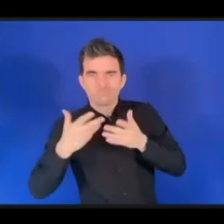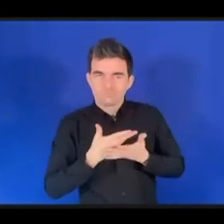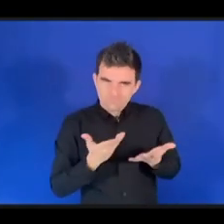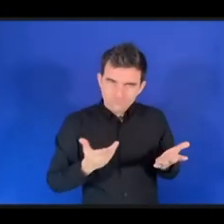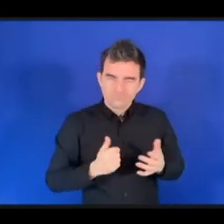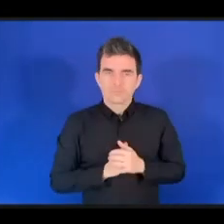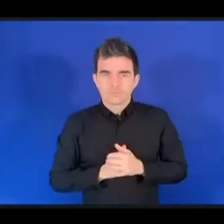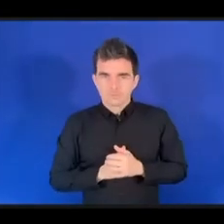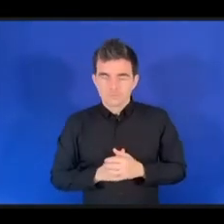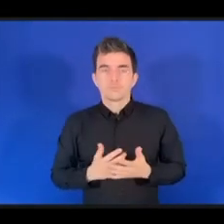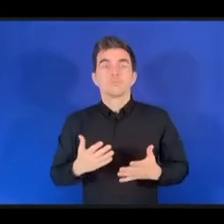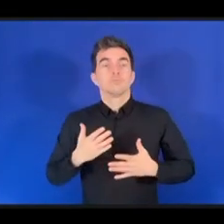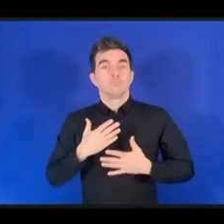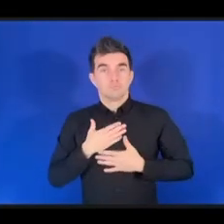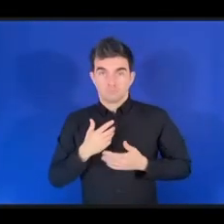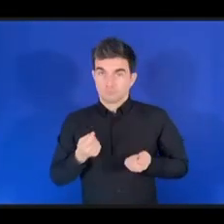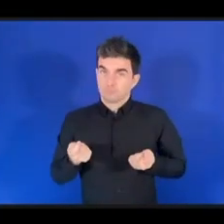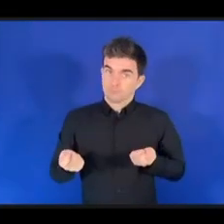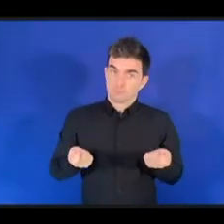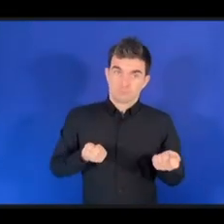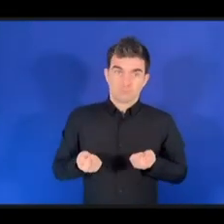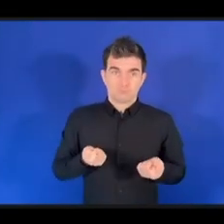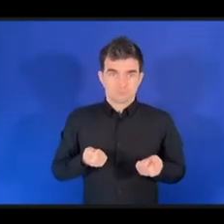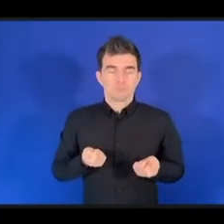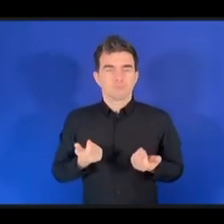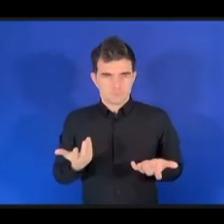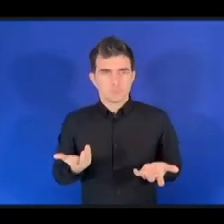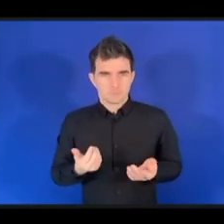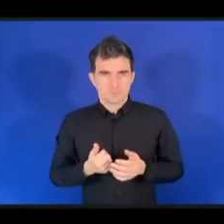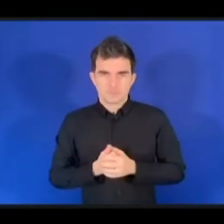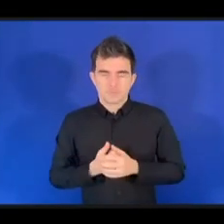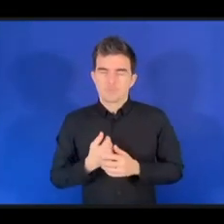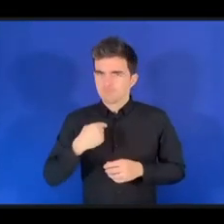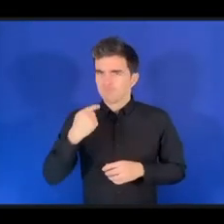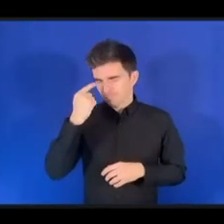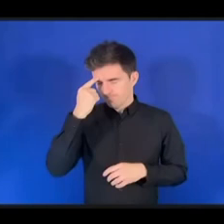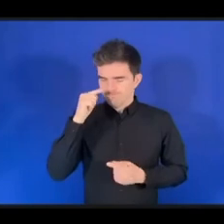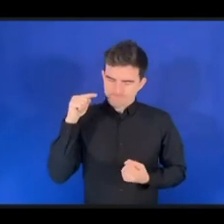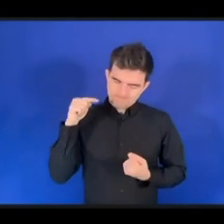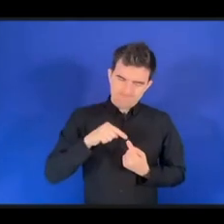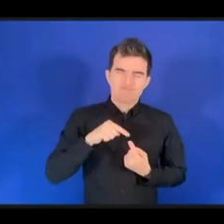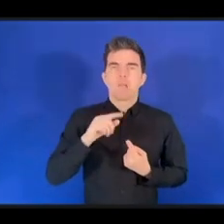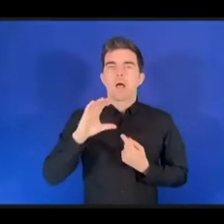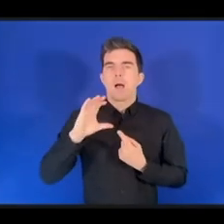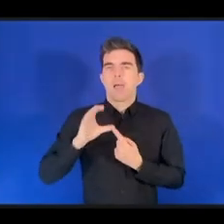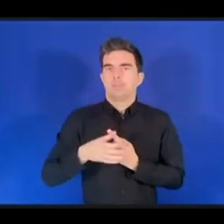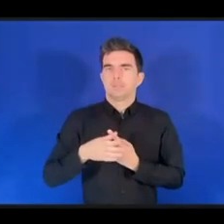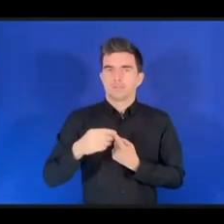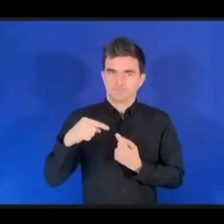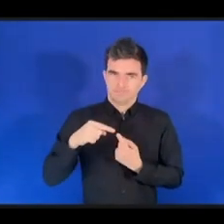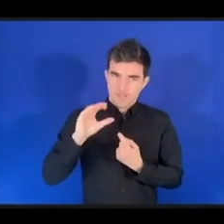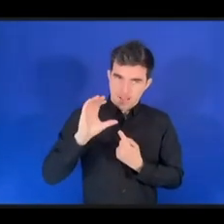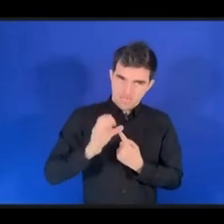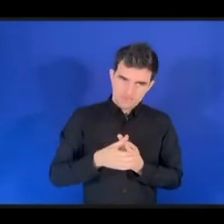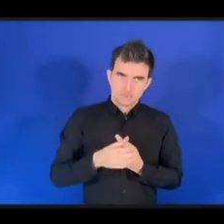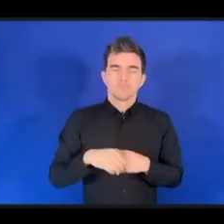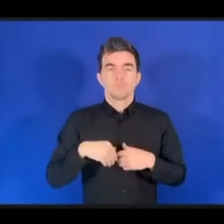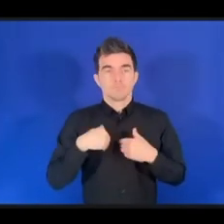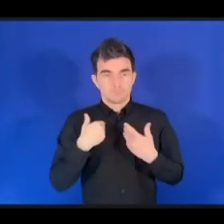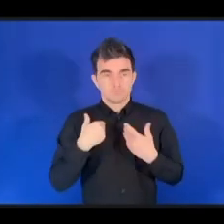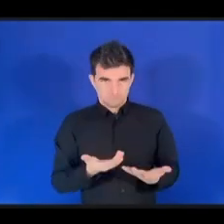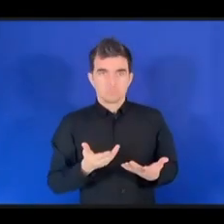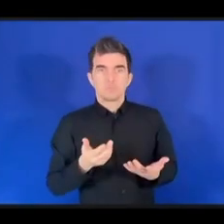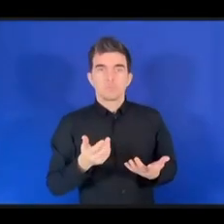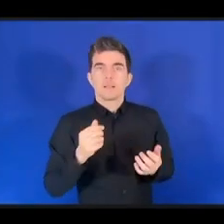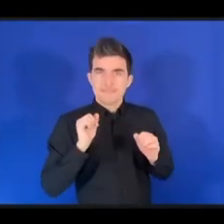житель Киото, я считаю, что очарование Киото – это не только его культура,